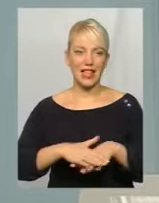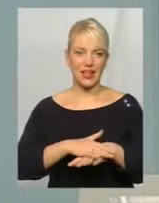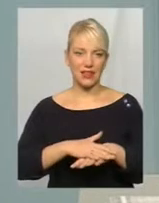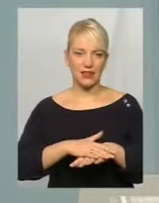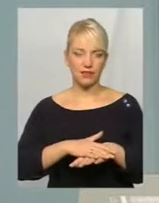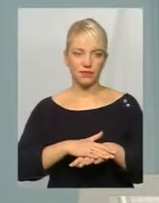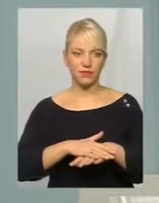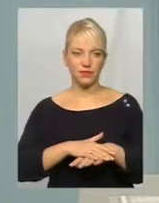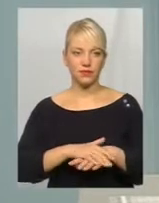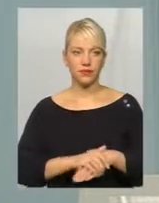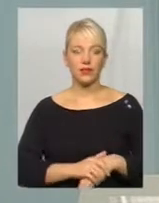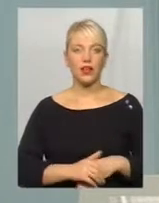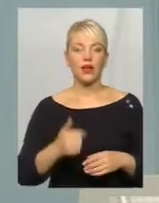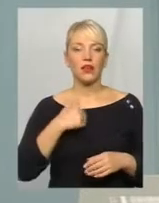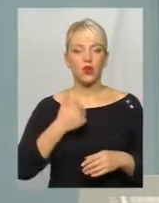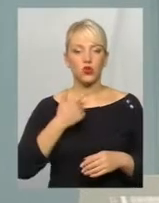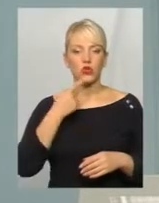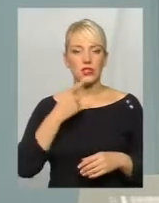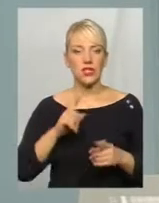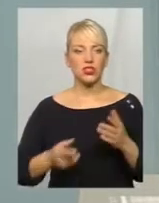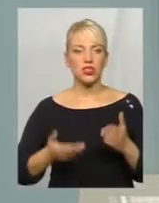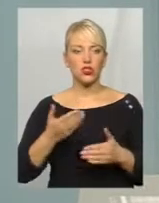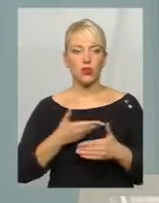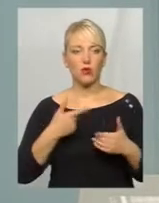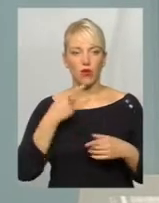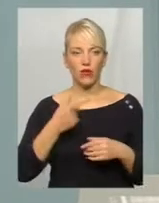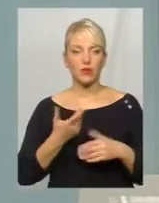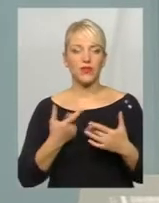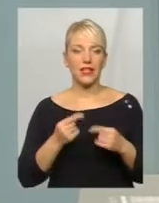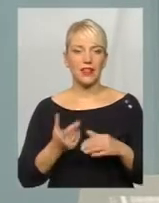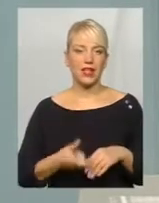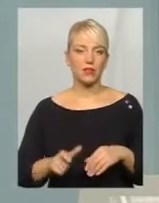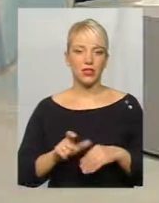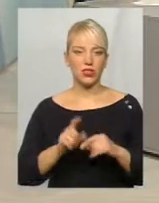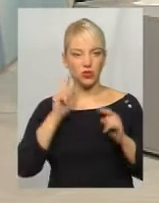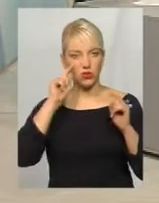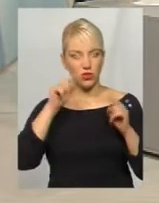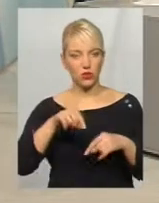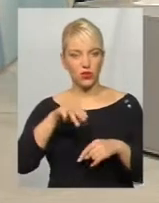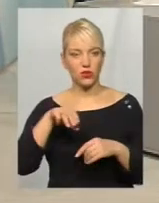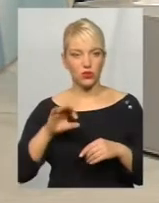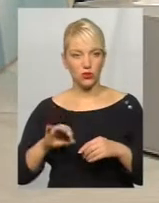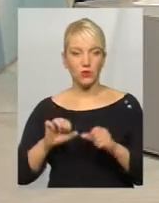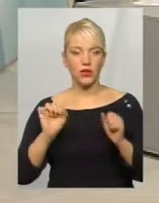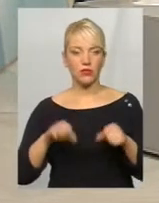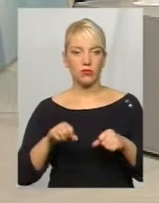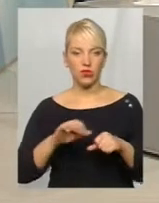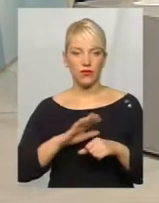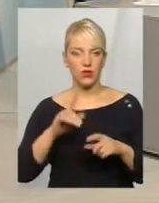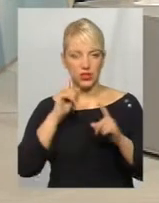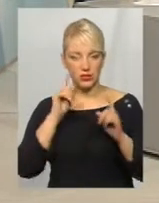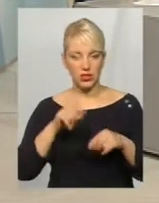населення України. Я хочу зазначити, що якщо ми говоримо, де найбільше сконцентровано, то, можливо, навіть і не